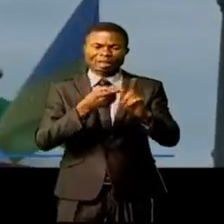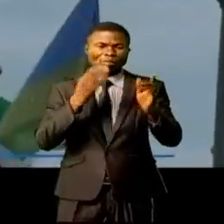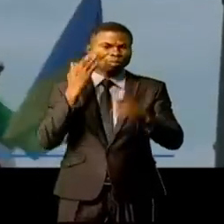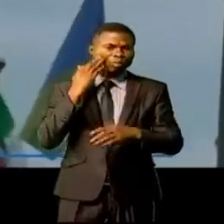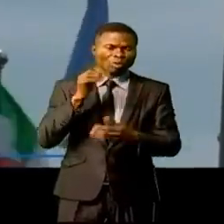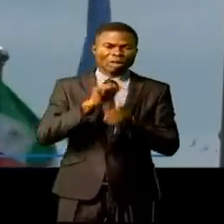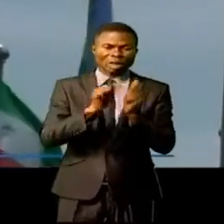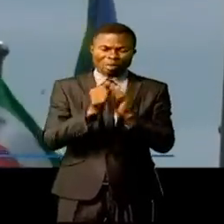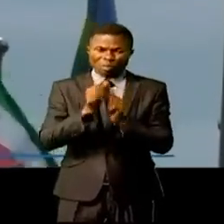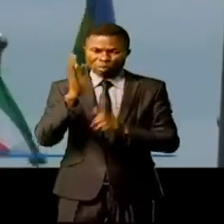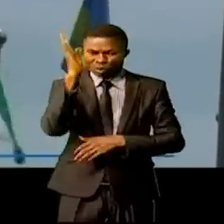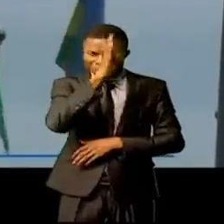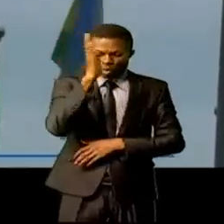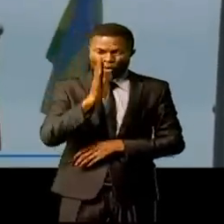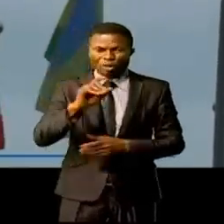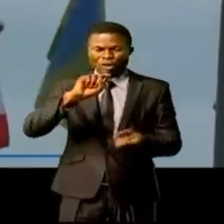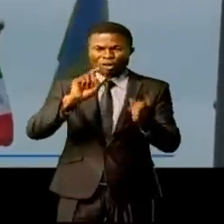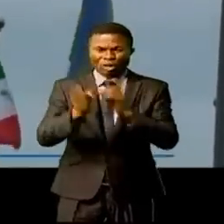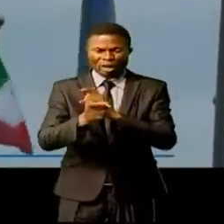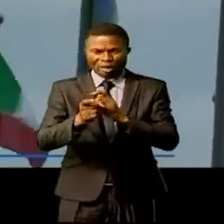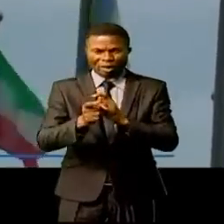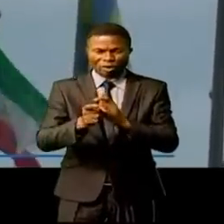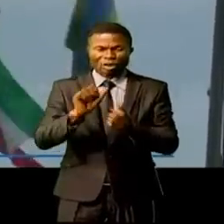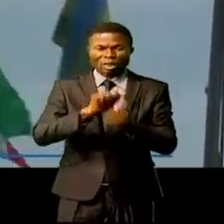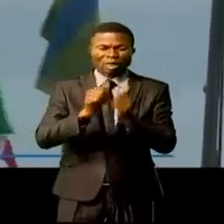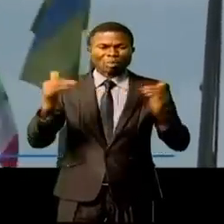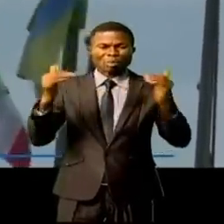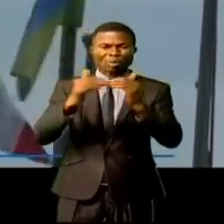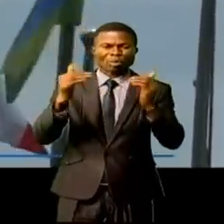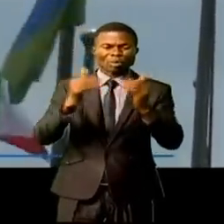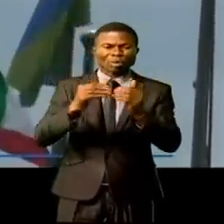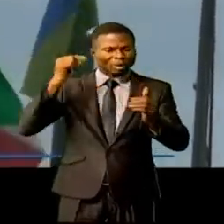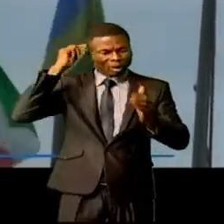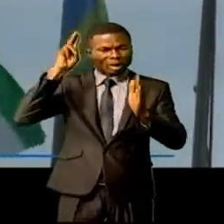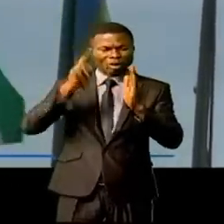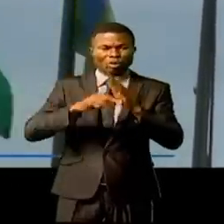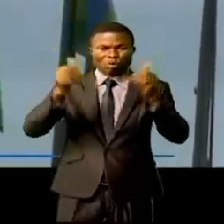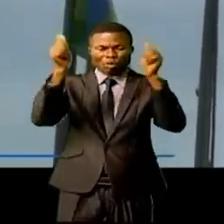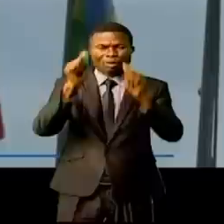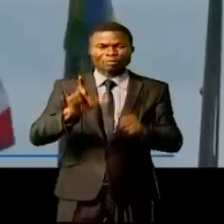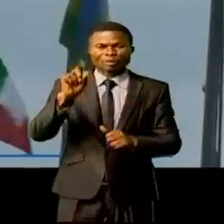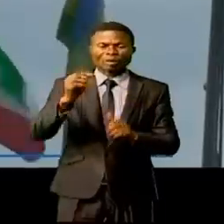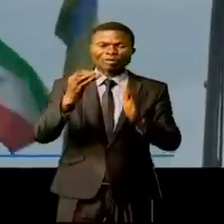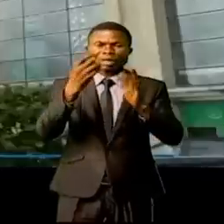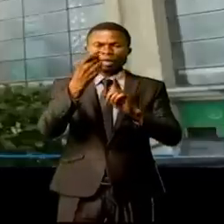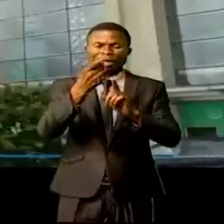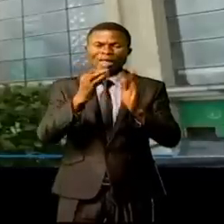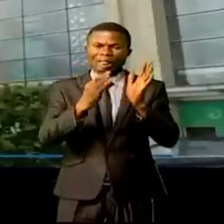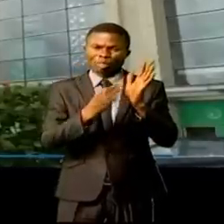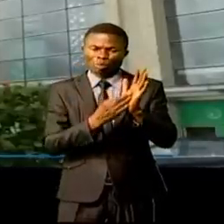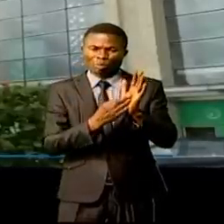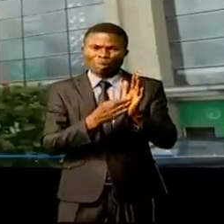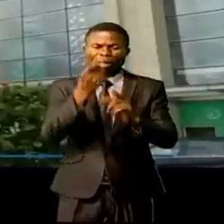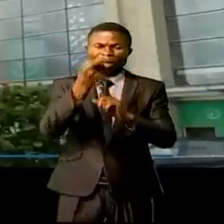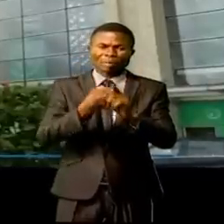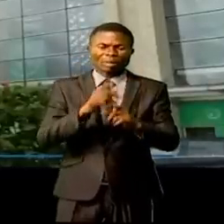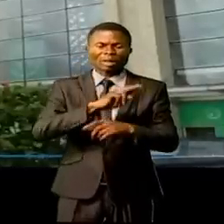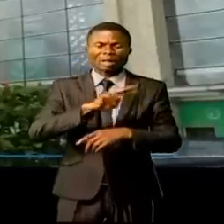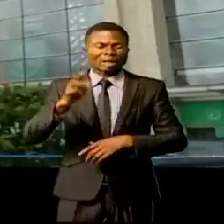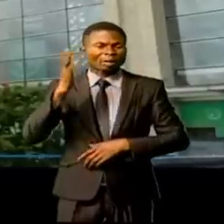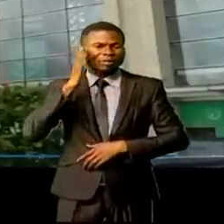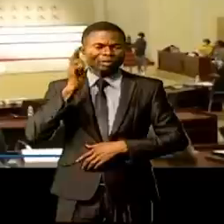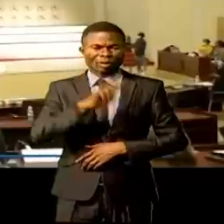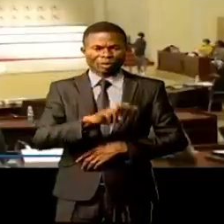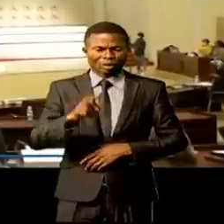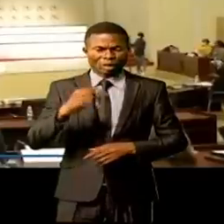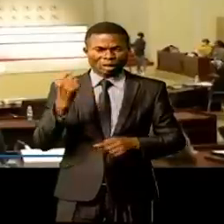terrorisme et les changements anticoncurrentiels de gouvernements en Afrique le 28 mai 2022. Les travaux préparatoires ont été